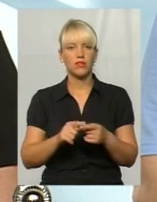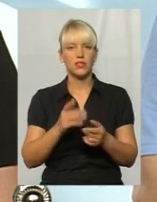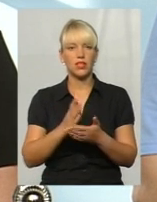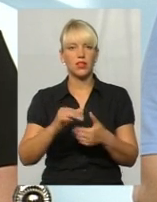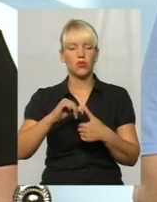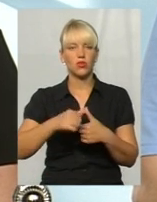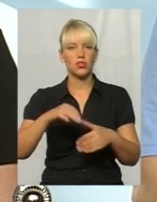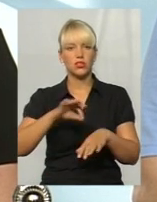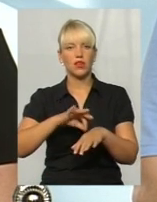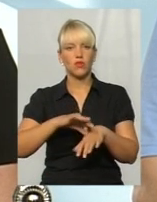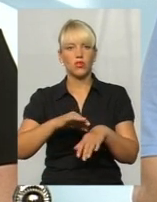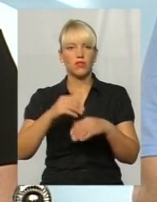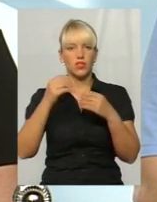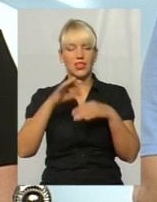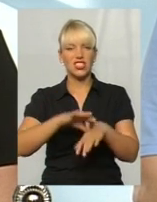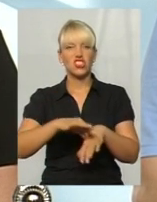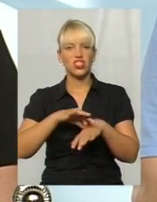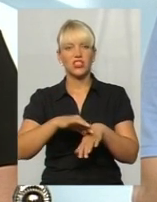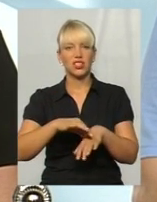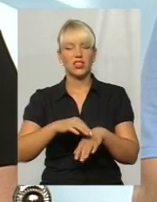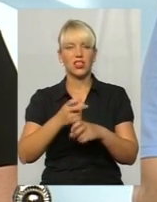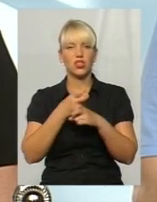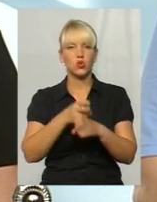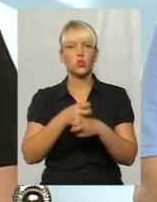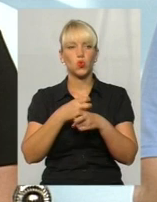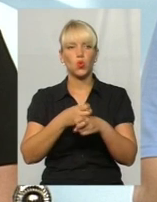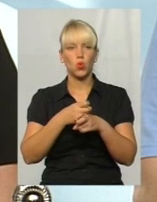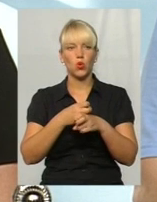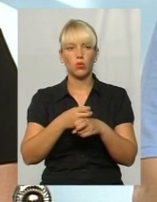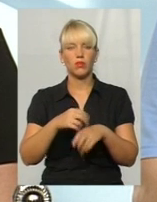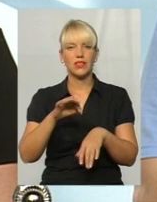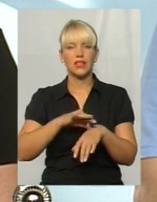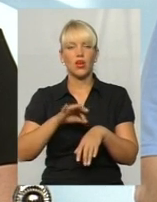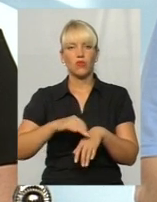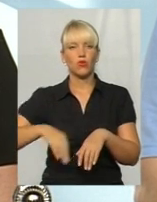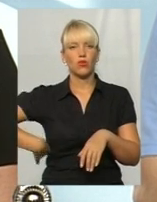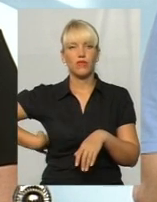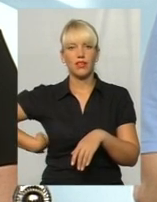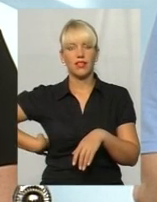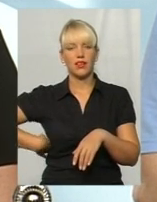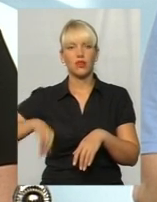є хронічні захворювання шкіри, захворювання суглобів, захворювання нирок. І от